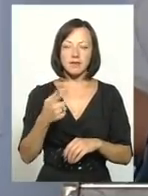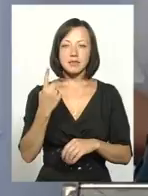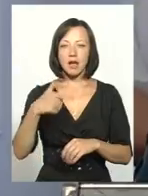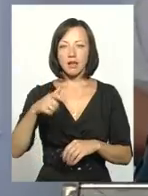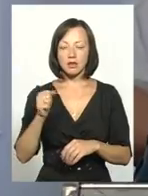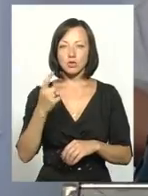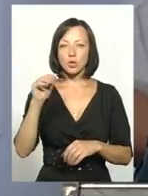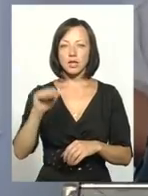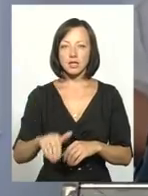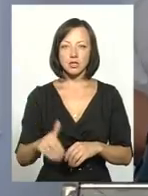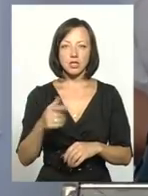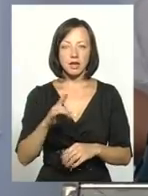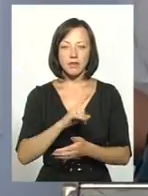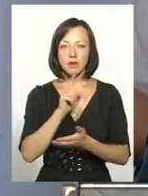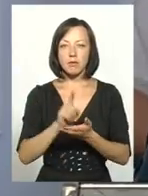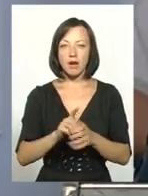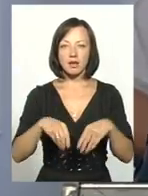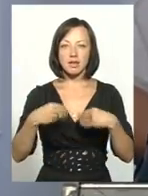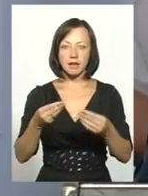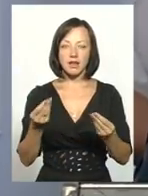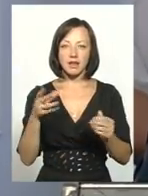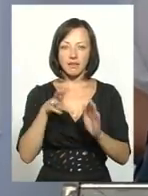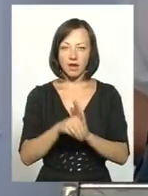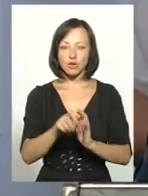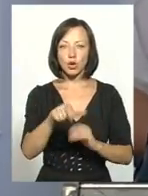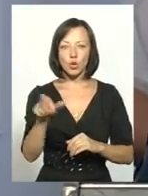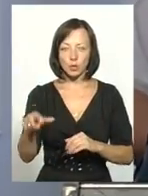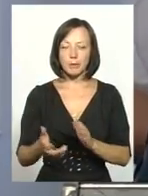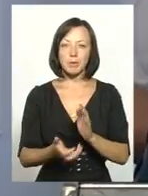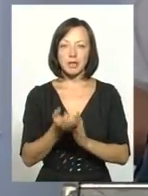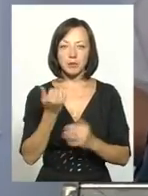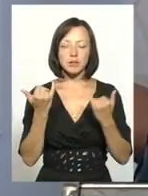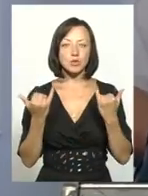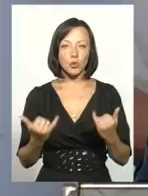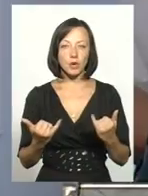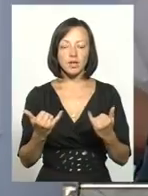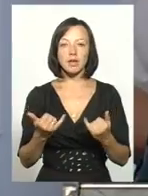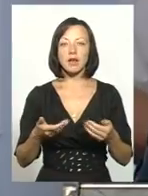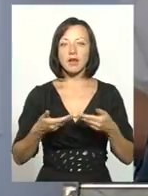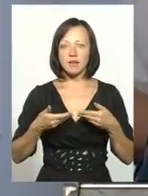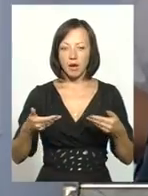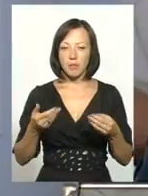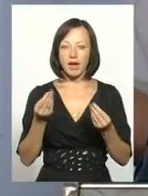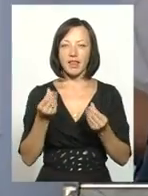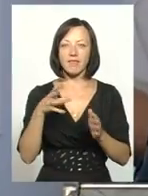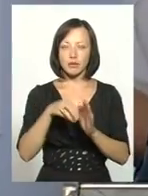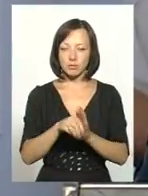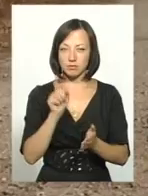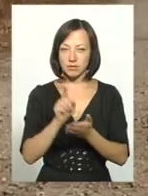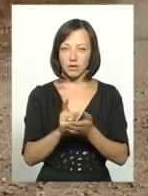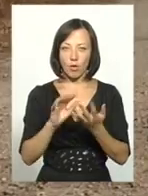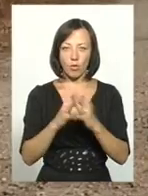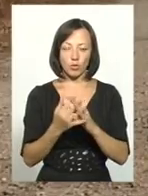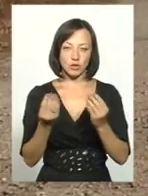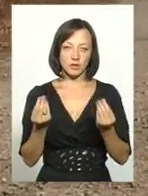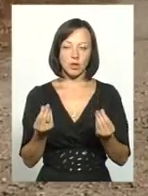це 100 тисяч гривень має надати інвестор. І люди це все підтримали, що сьогодні нам інвестор теж повинен вкладати в село якісь кошти.